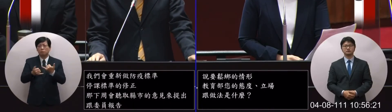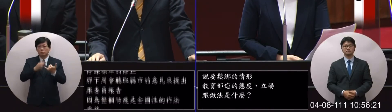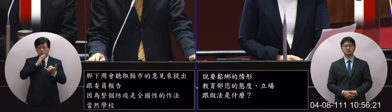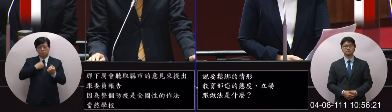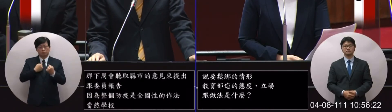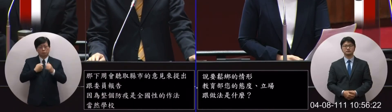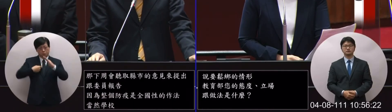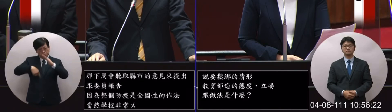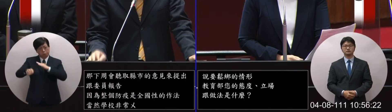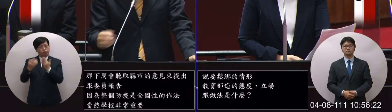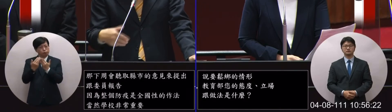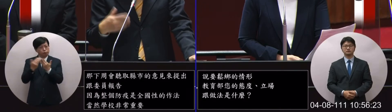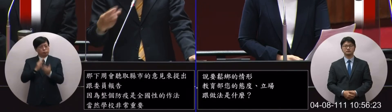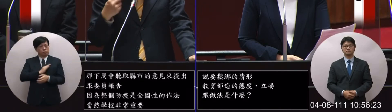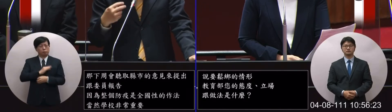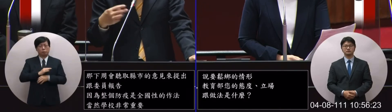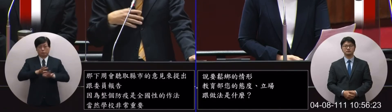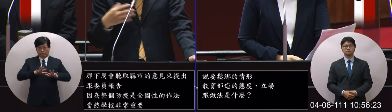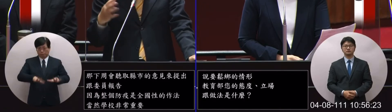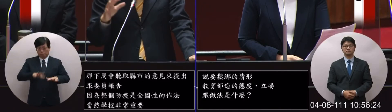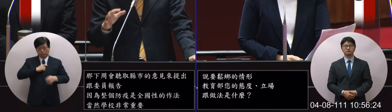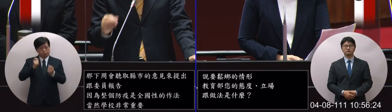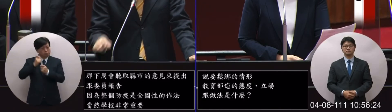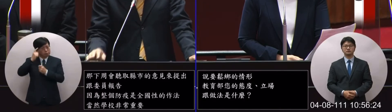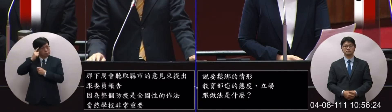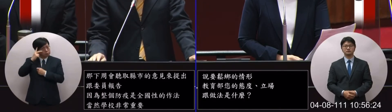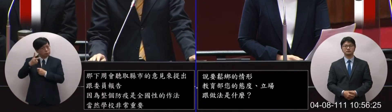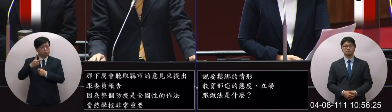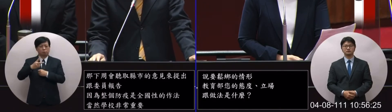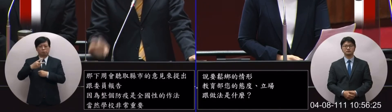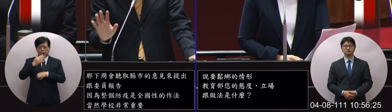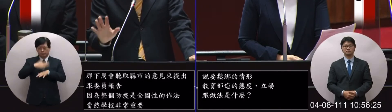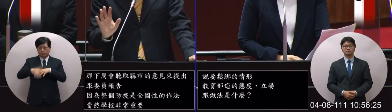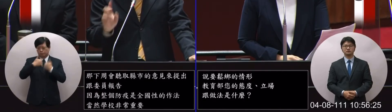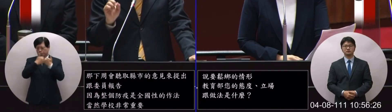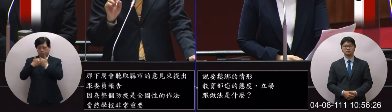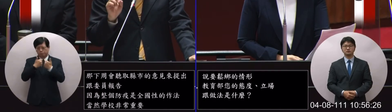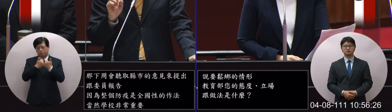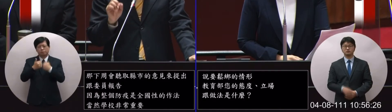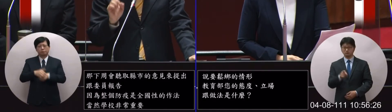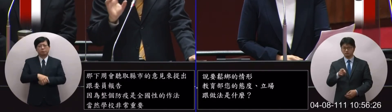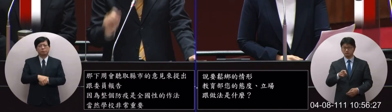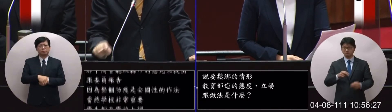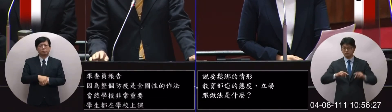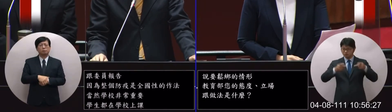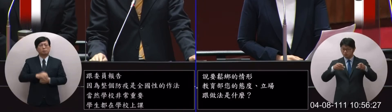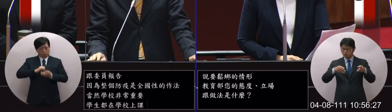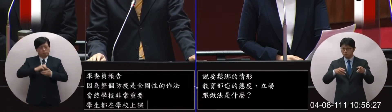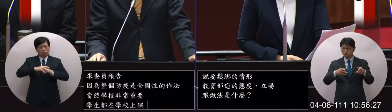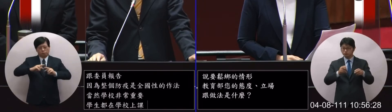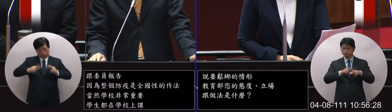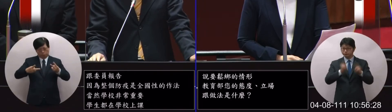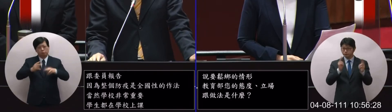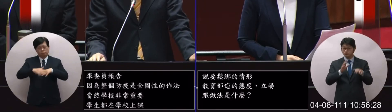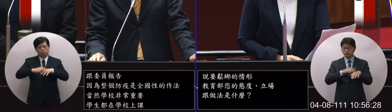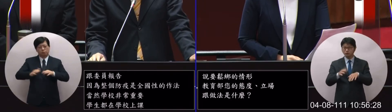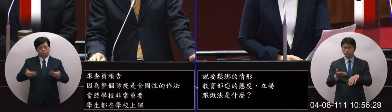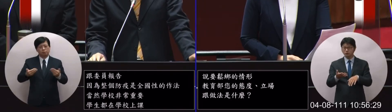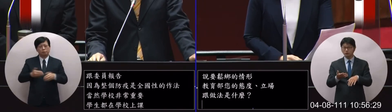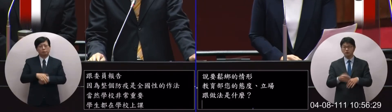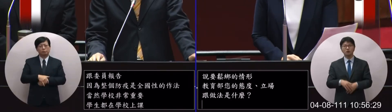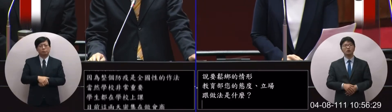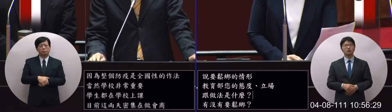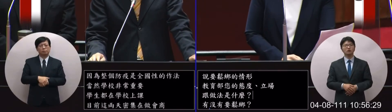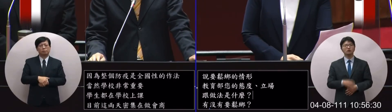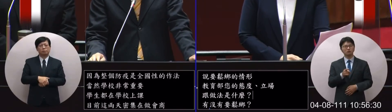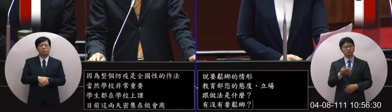在學校來上課所以目前我們這兩天密集的在做會上你們鬆綁一定會朝這個方向來進行如果你